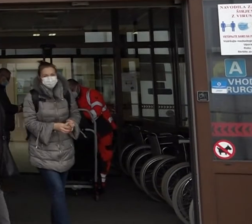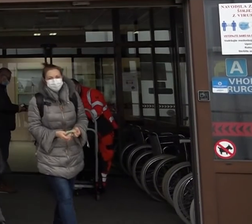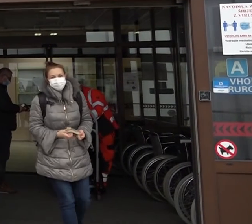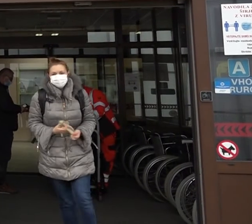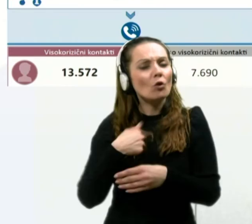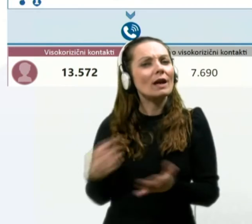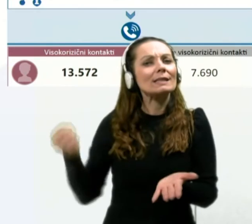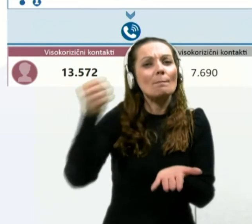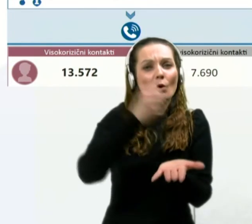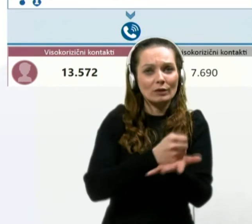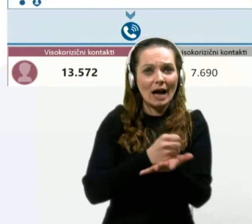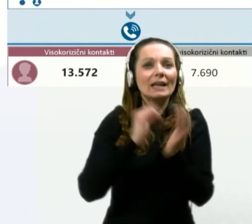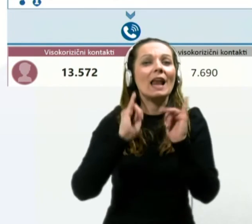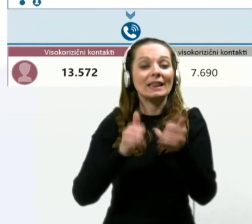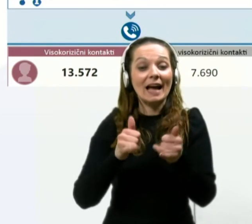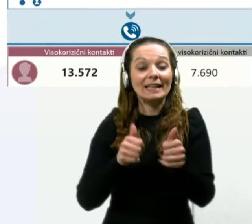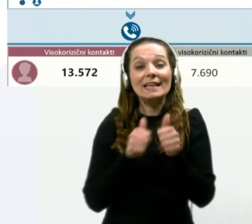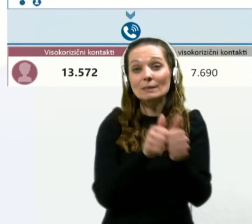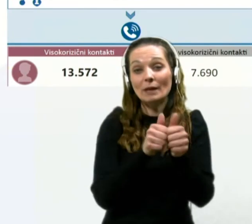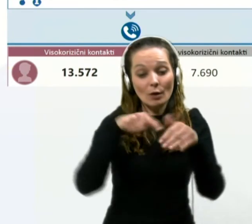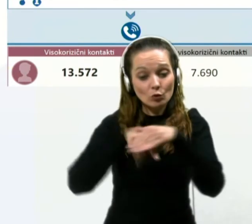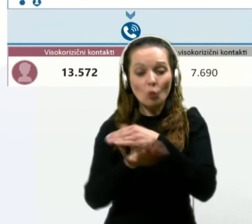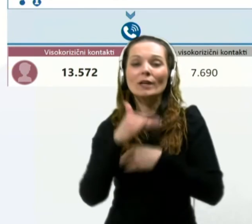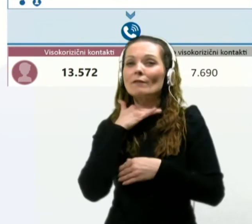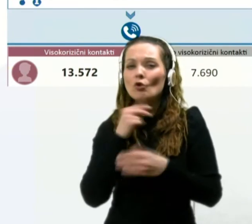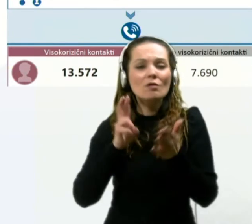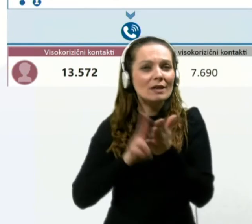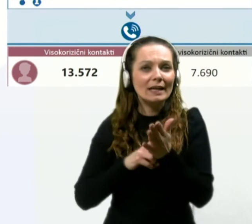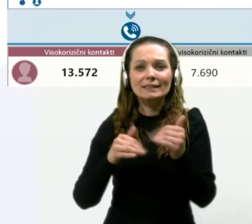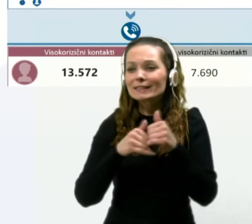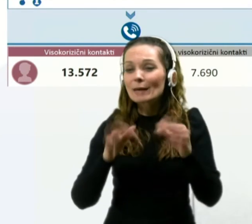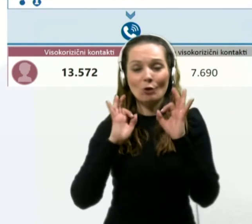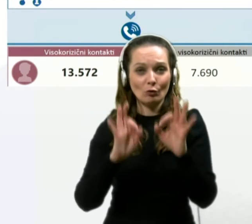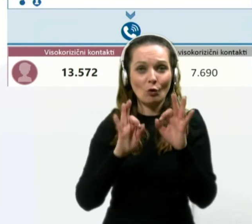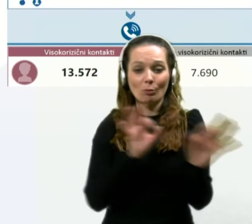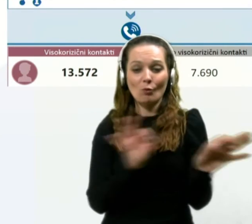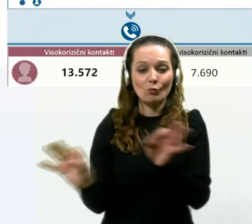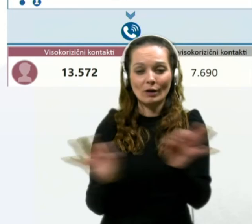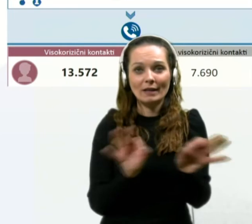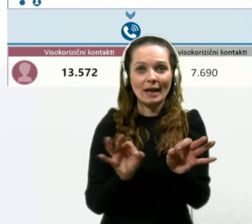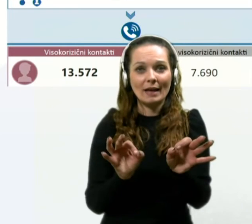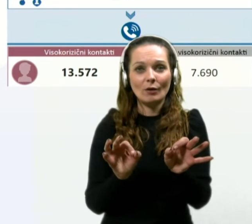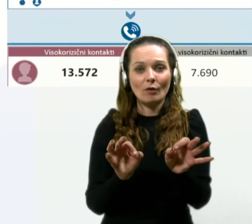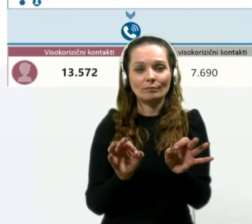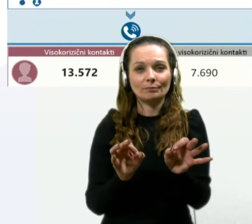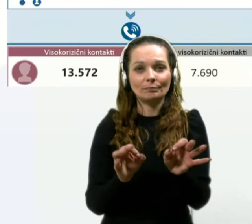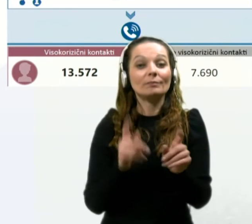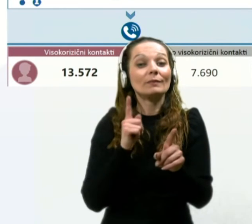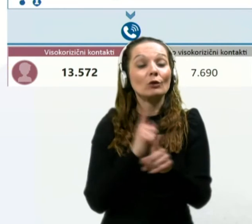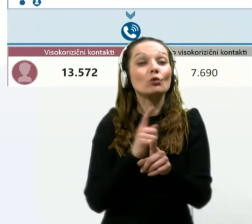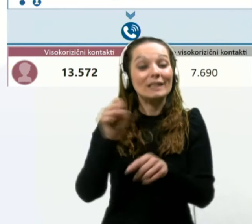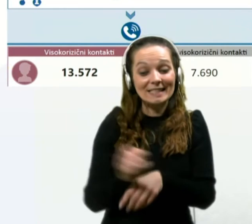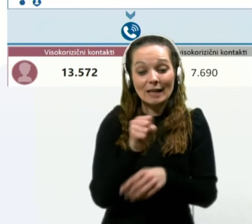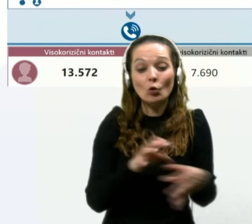Vedno sem povdarila, da je spremljanje v šolah res izjemno dobro urejeno in vestno. In zaradi